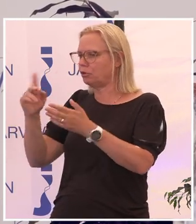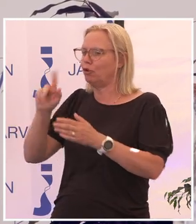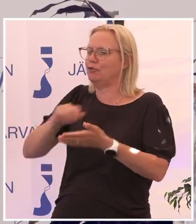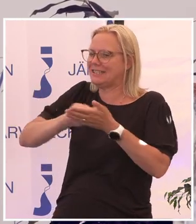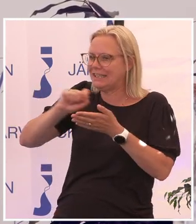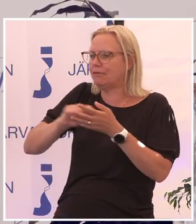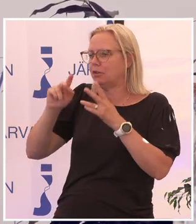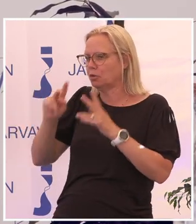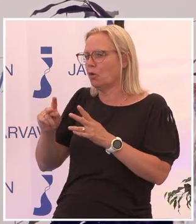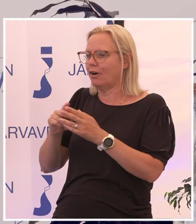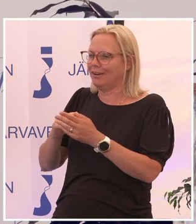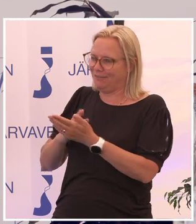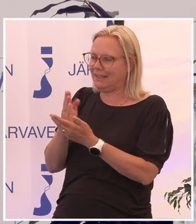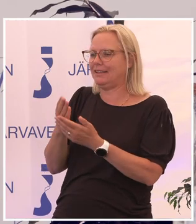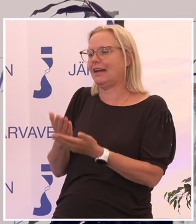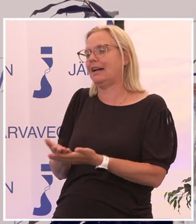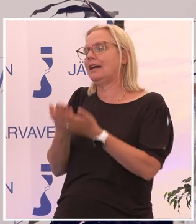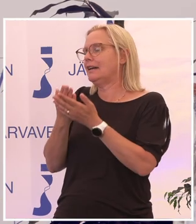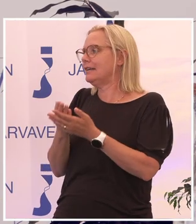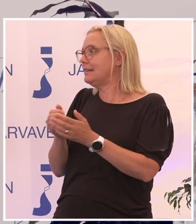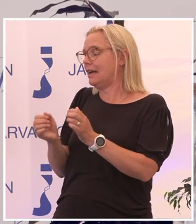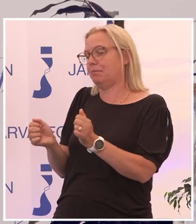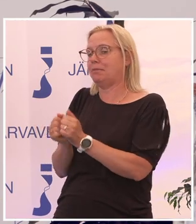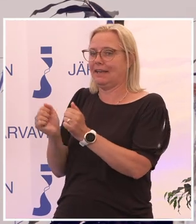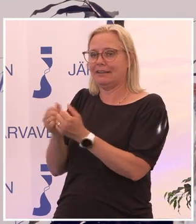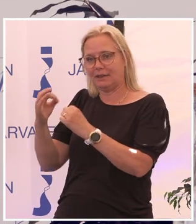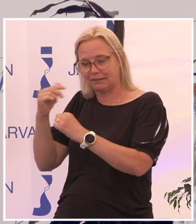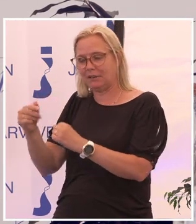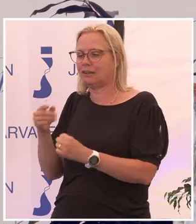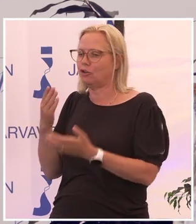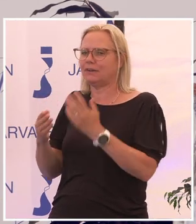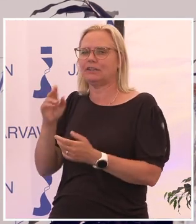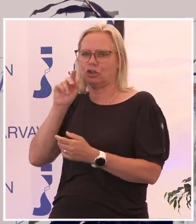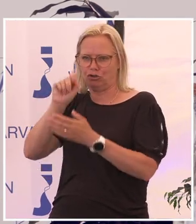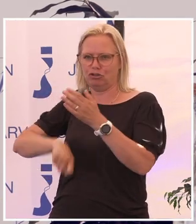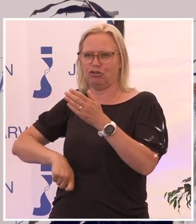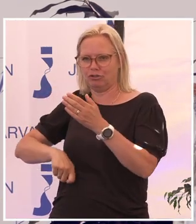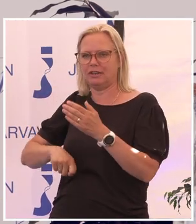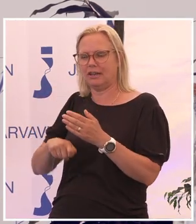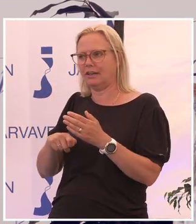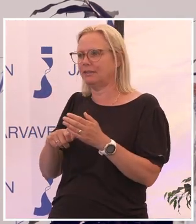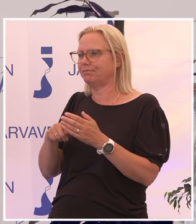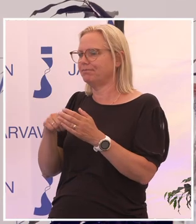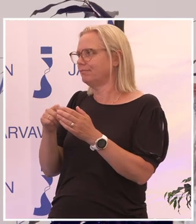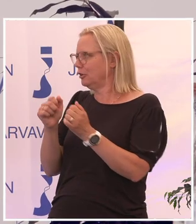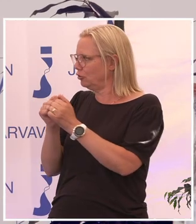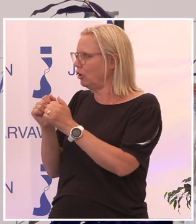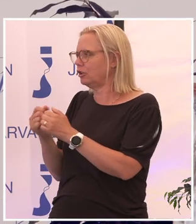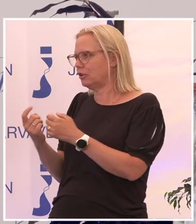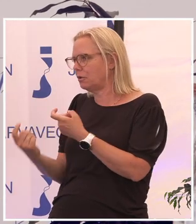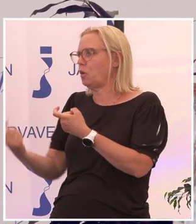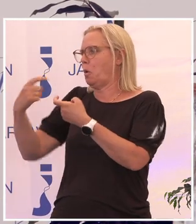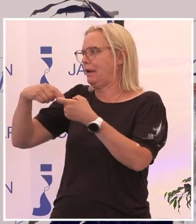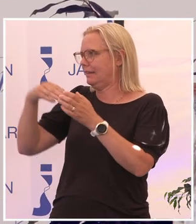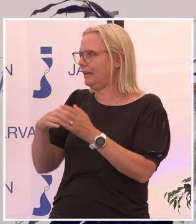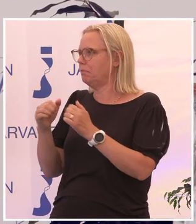via den här hjälpmedelsverksamheten och så ganska dyra till... liksom grejer som man kopplade till.